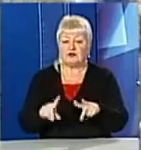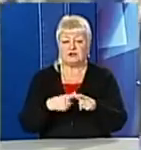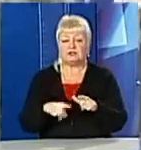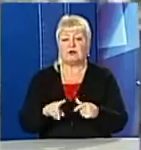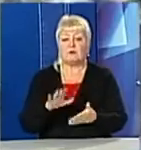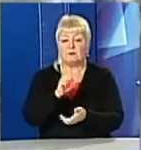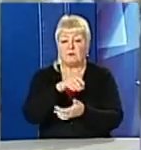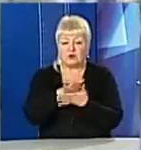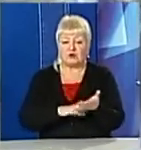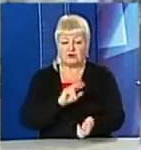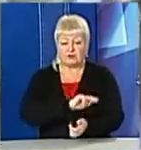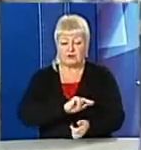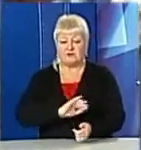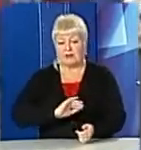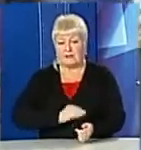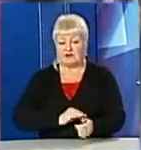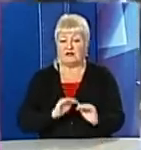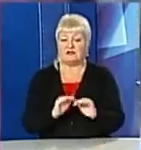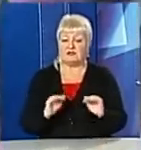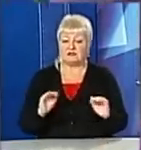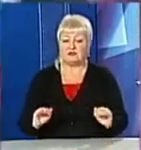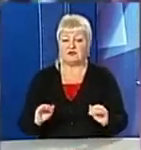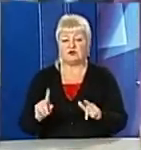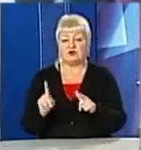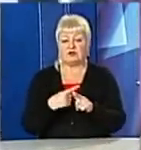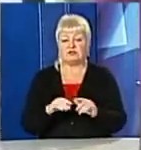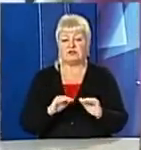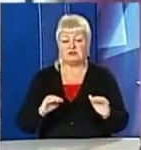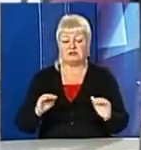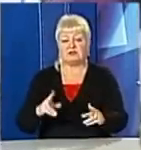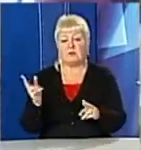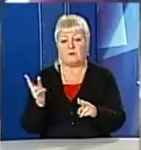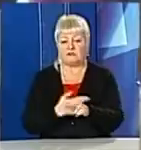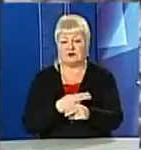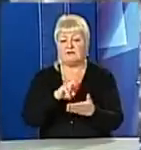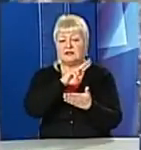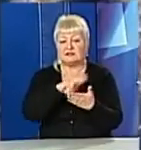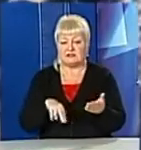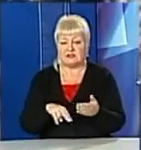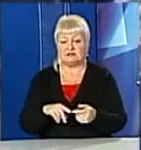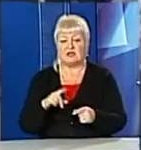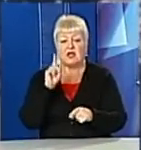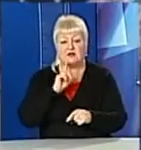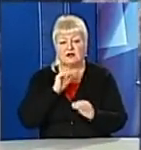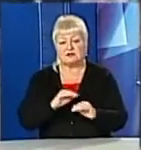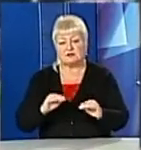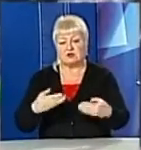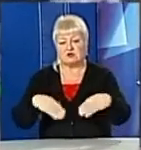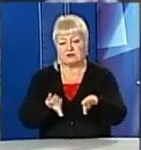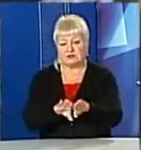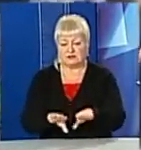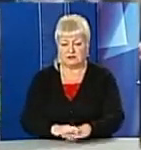функціонувати приватний садочок, чи все ж заклад позбавлять ліцензії. Наразі дошкільний заклад закритий.